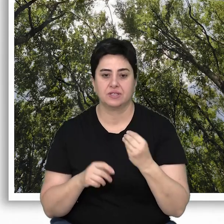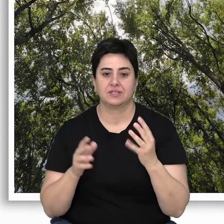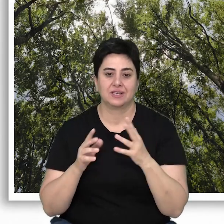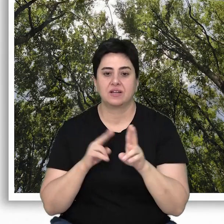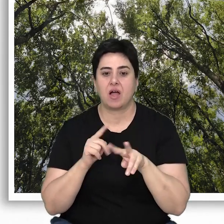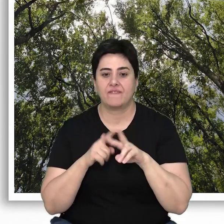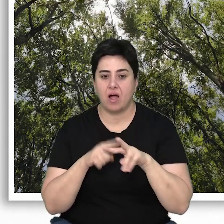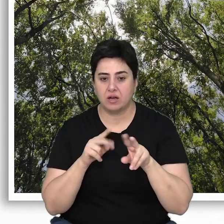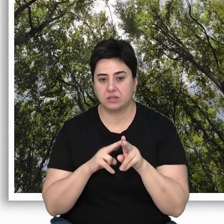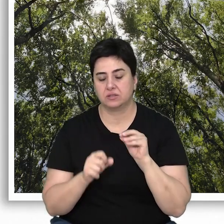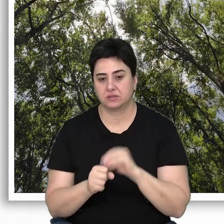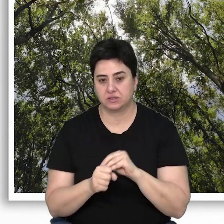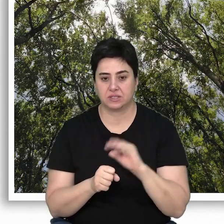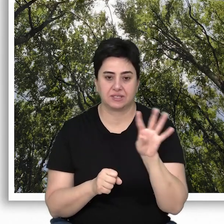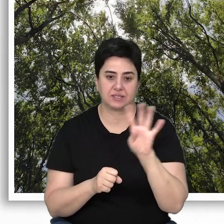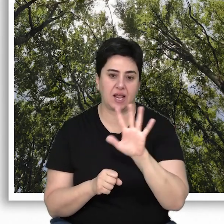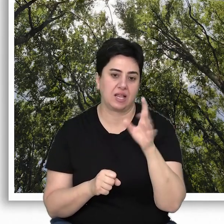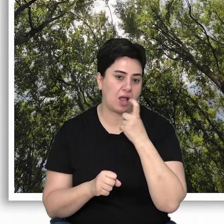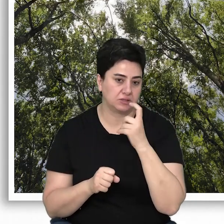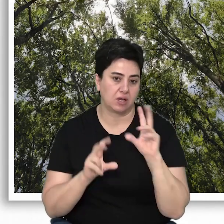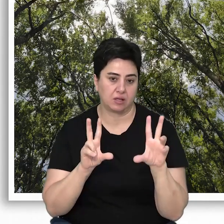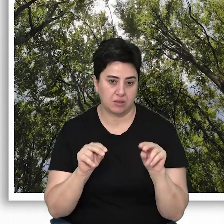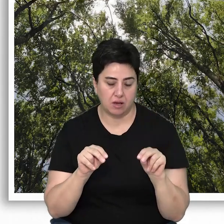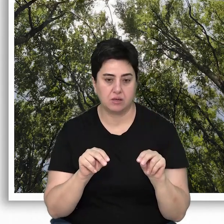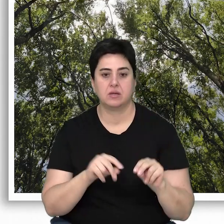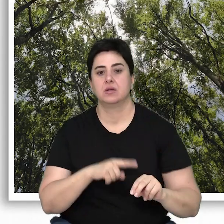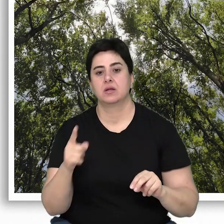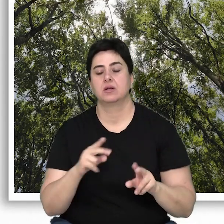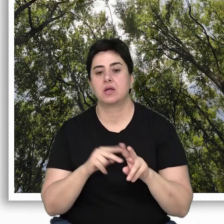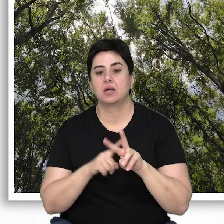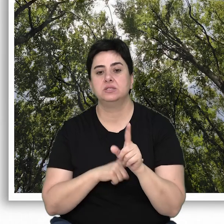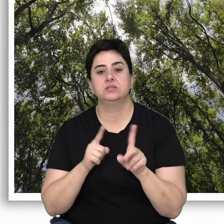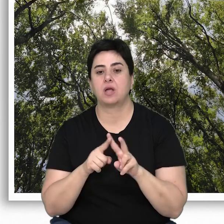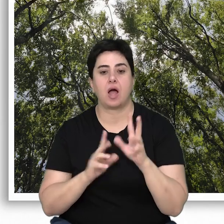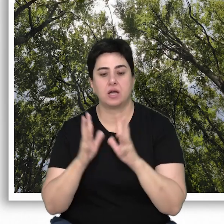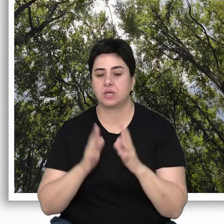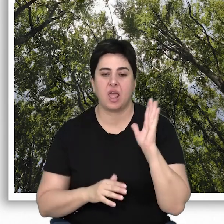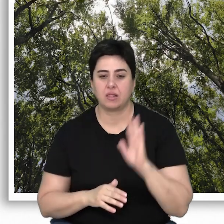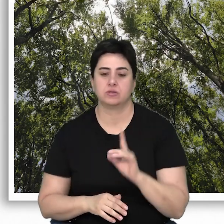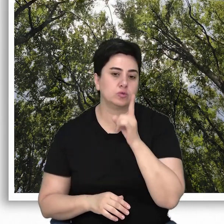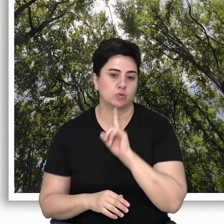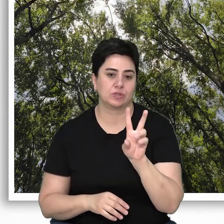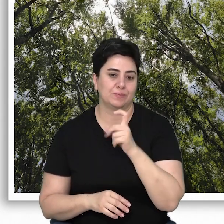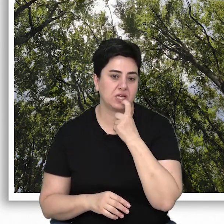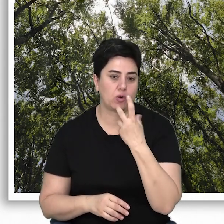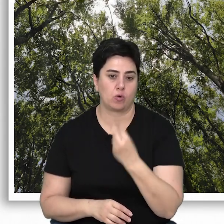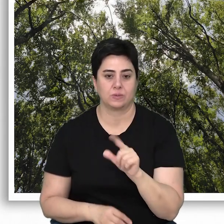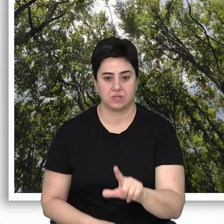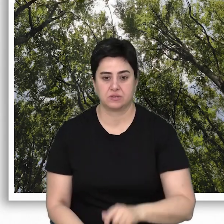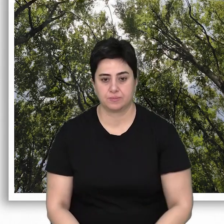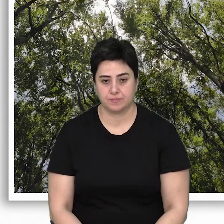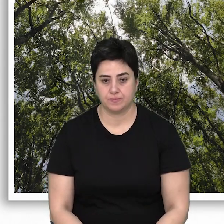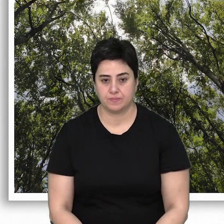titrek kavak gibi ağaçlar için 40-50 yaşlar yeterliyken, kayın ağacı türü için en az 120 yaşına